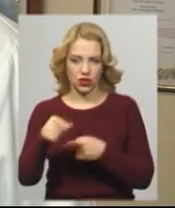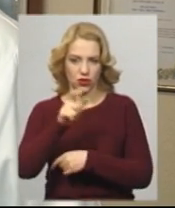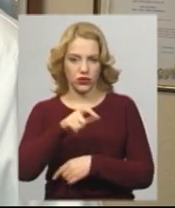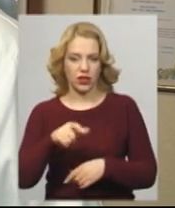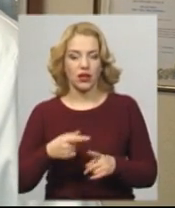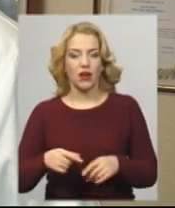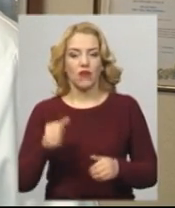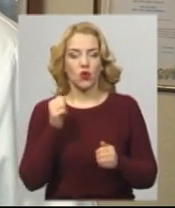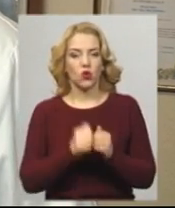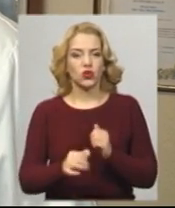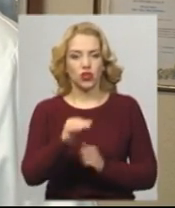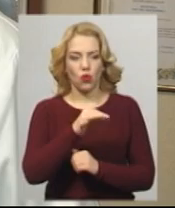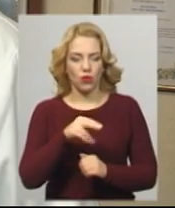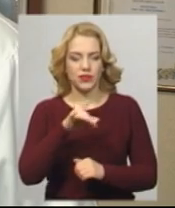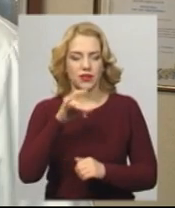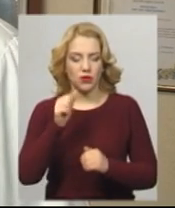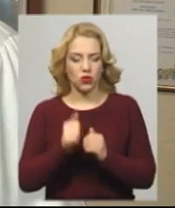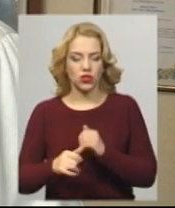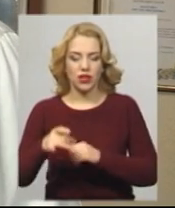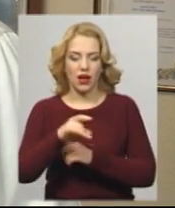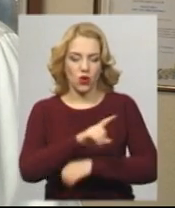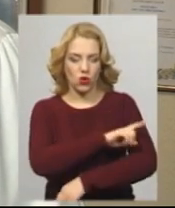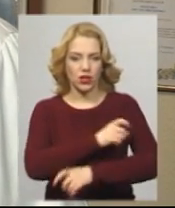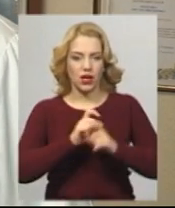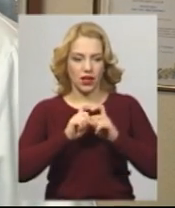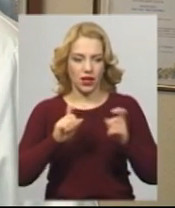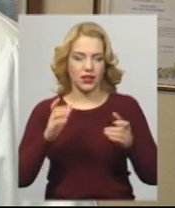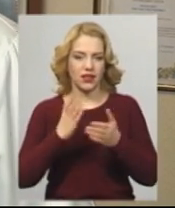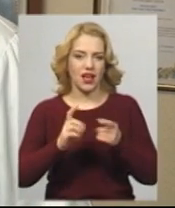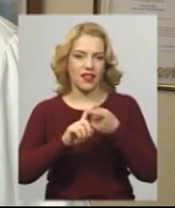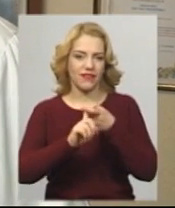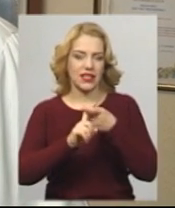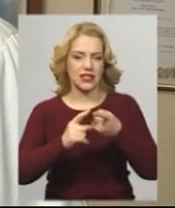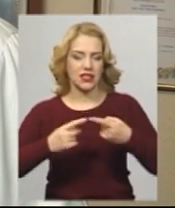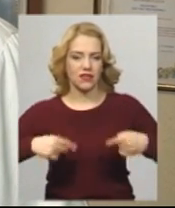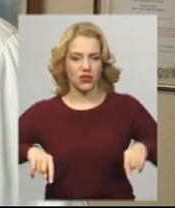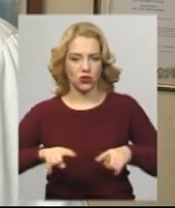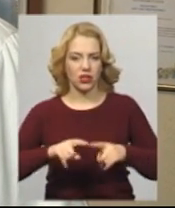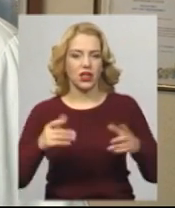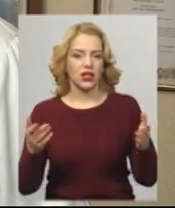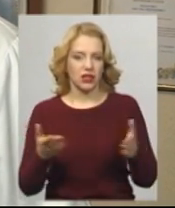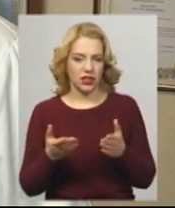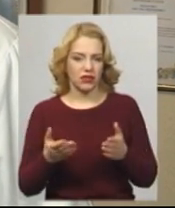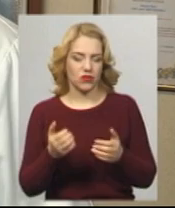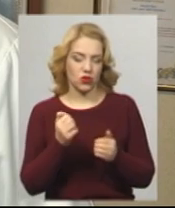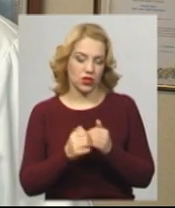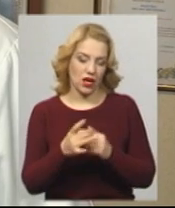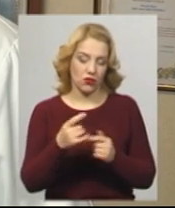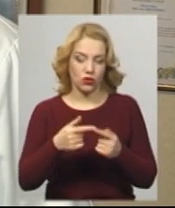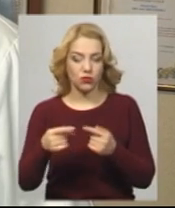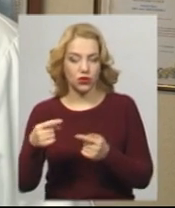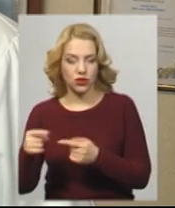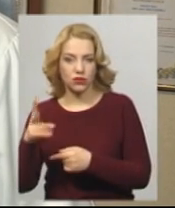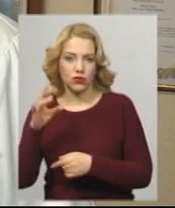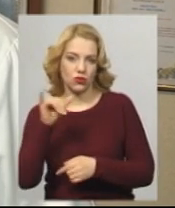кожній районі лікарні є інфекційне відділення, в кожному районі по-різному. В них